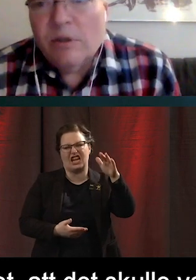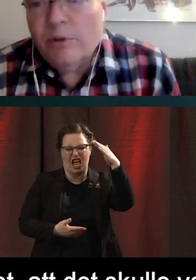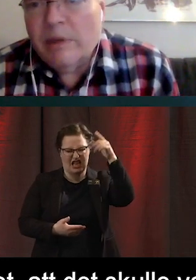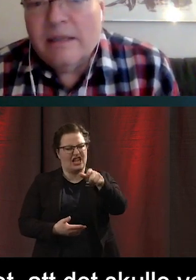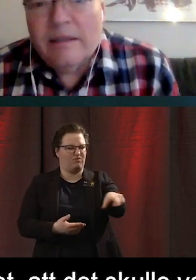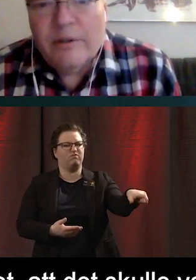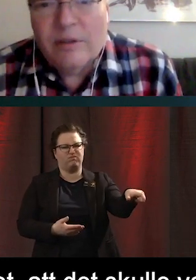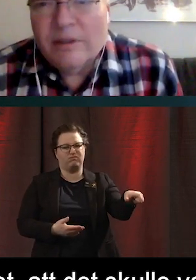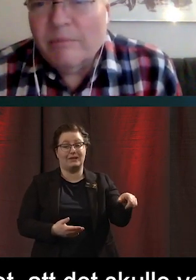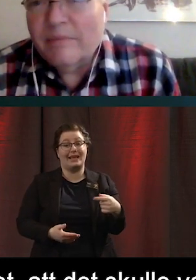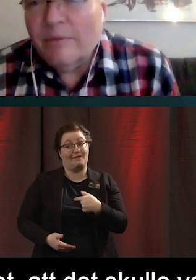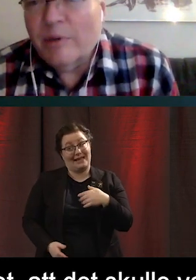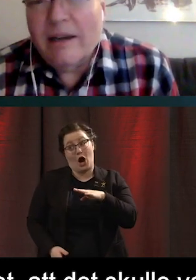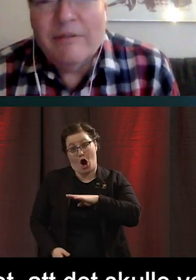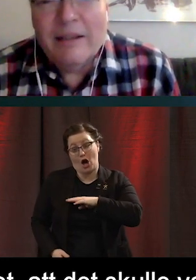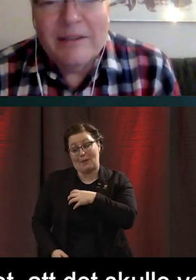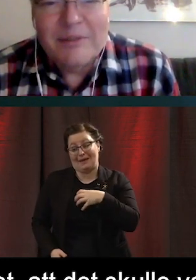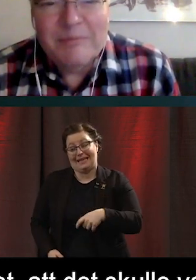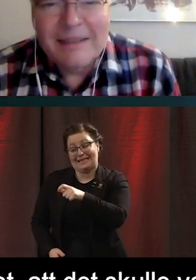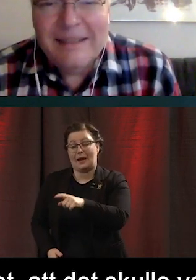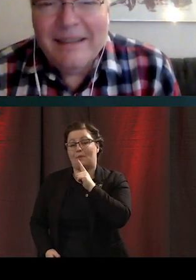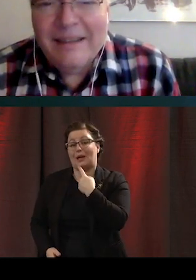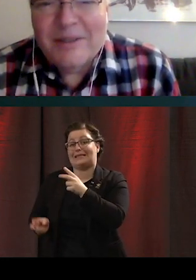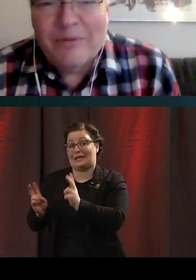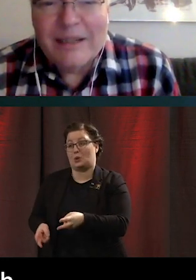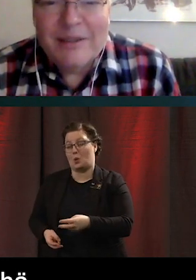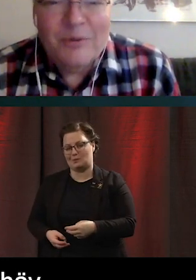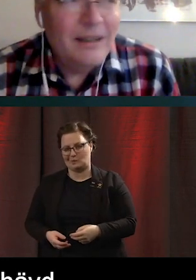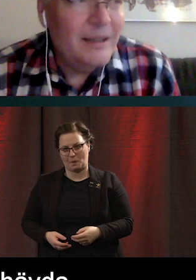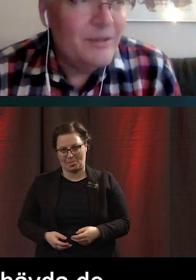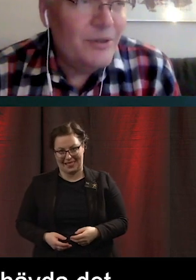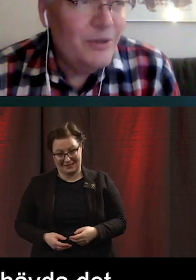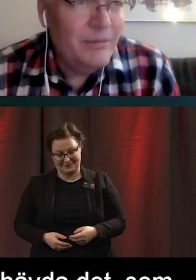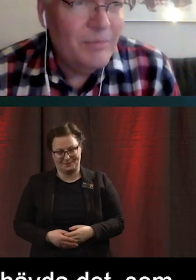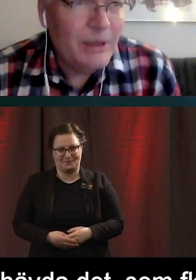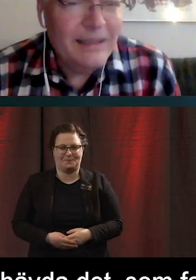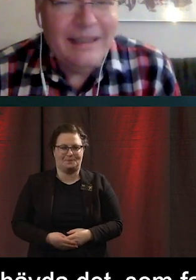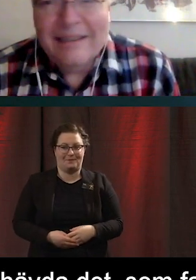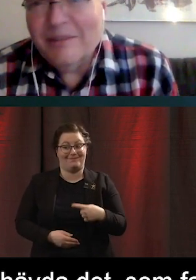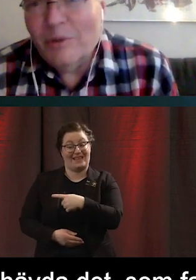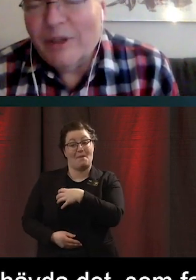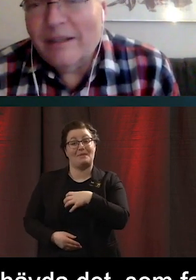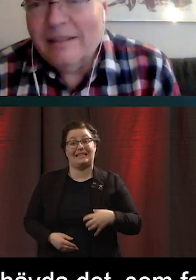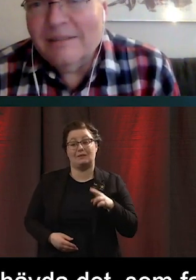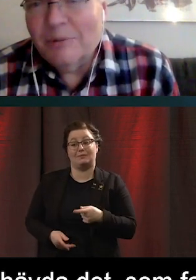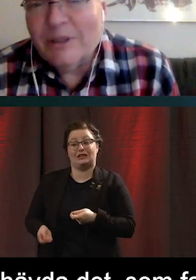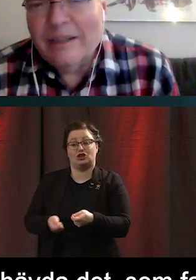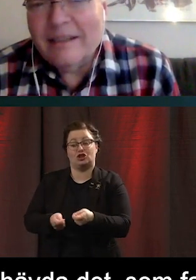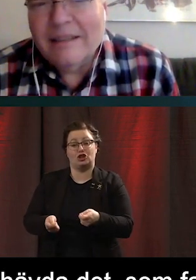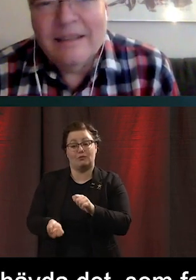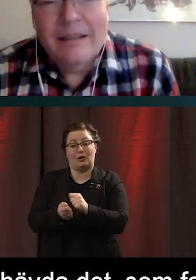Vi har ju ministrar och sånt som brukar hävda det. Som faktiskt då kanske styr politiken i en olycklig